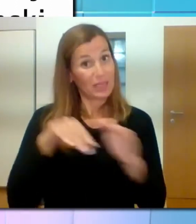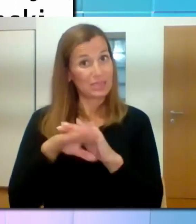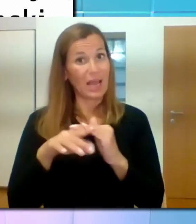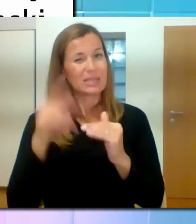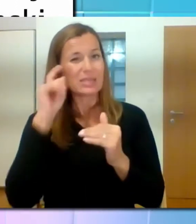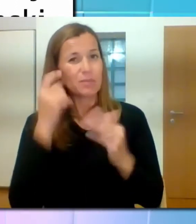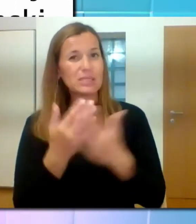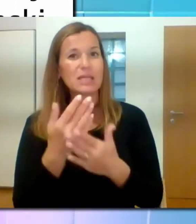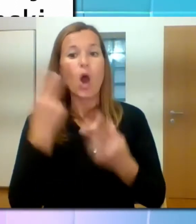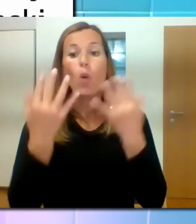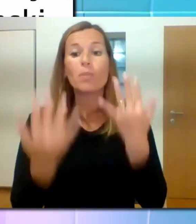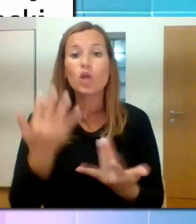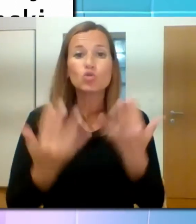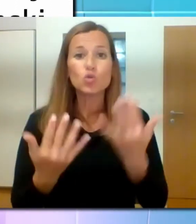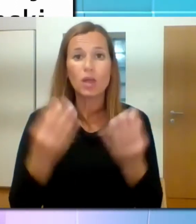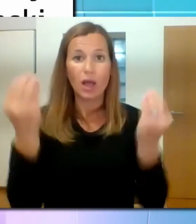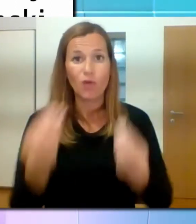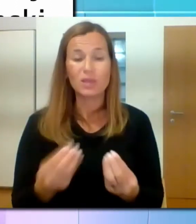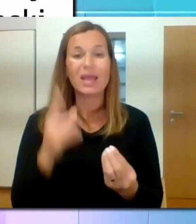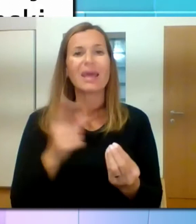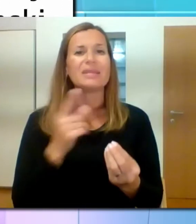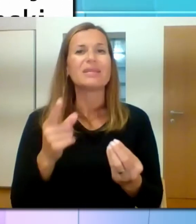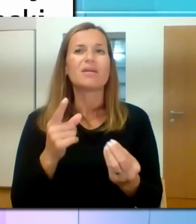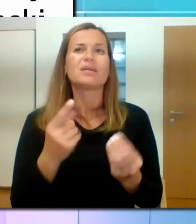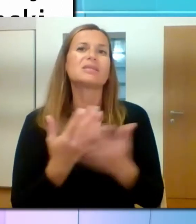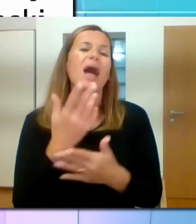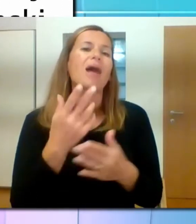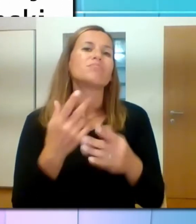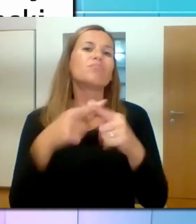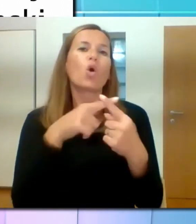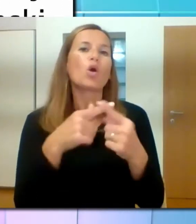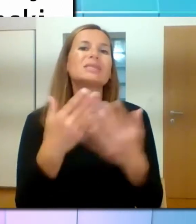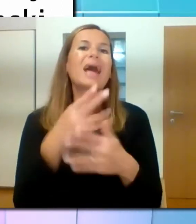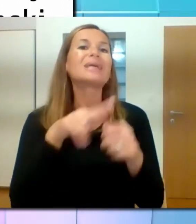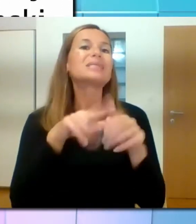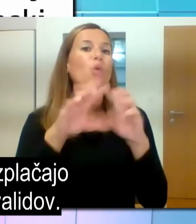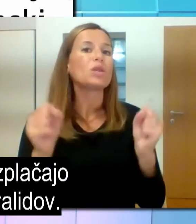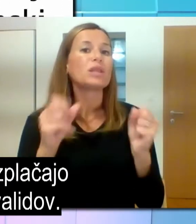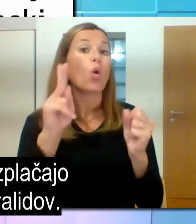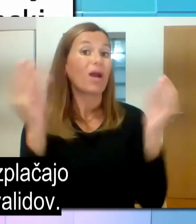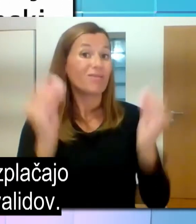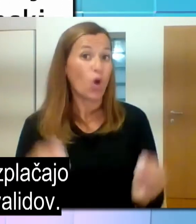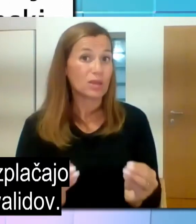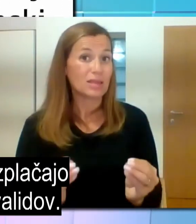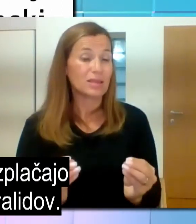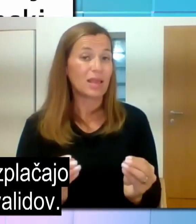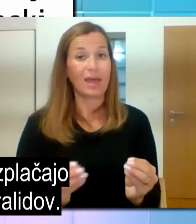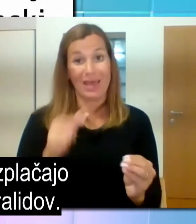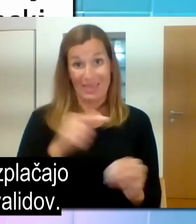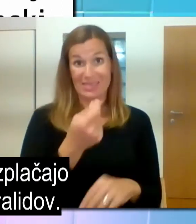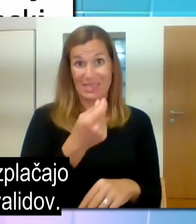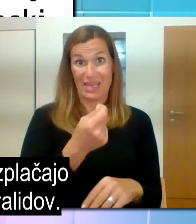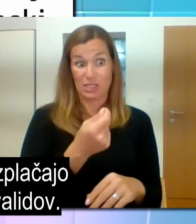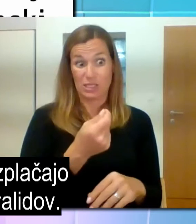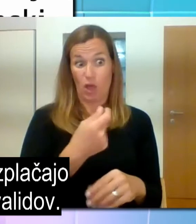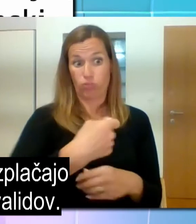sredstev, ki jih na ta način dobi, vpračila v primeru neizpolnitve kvote grdov v